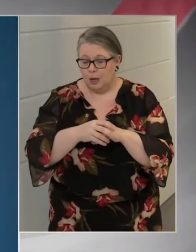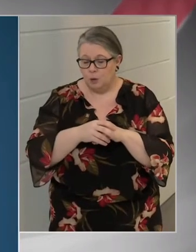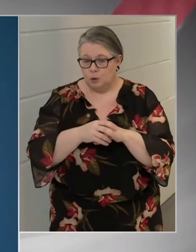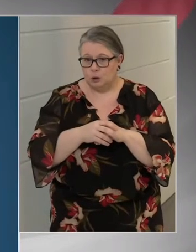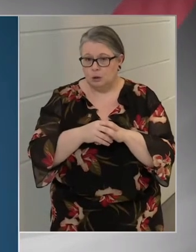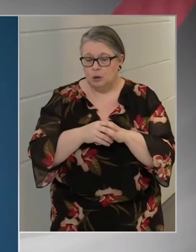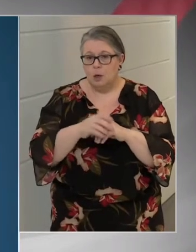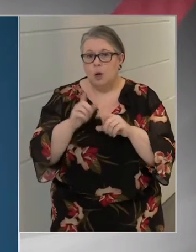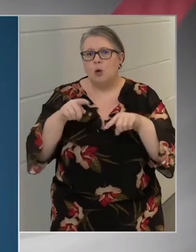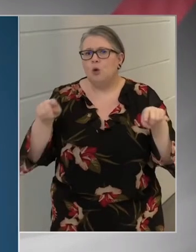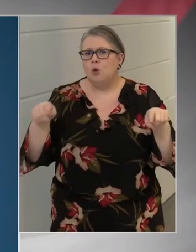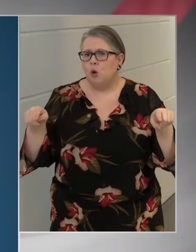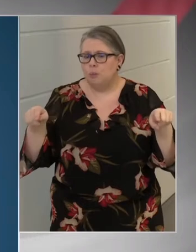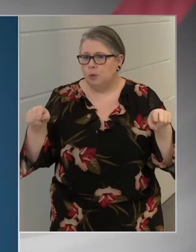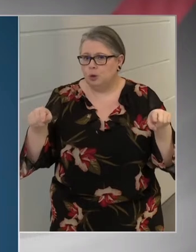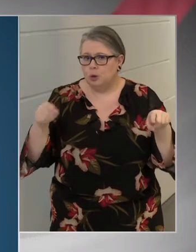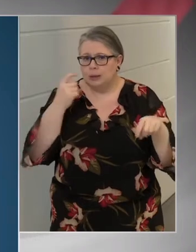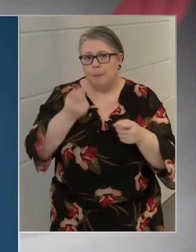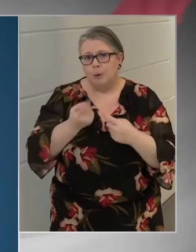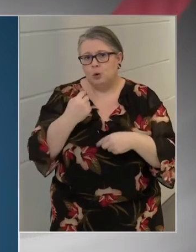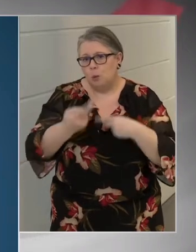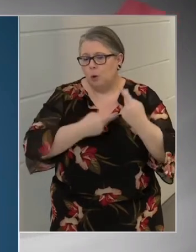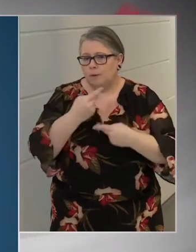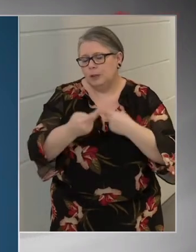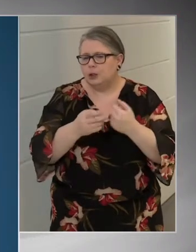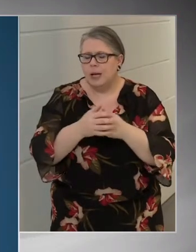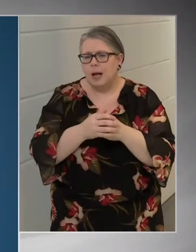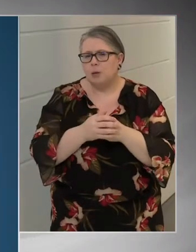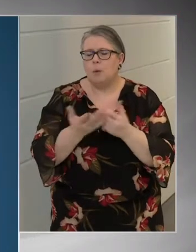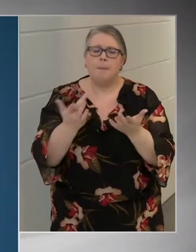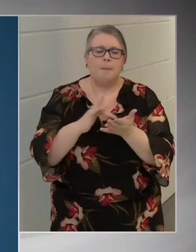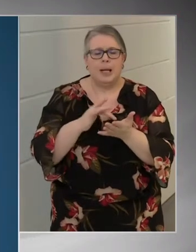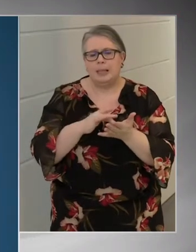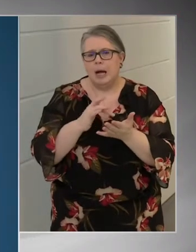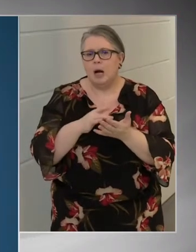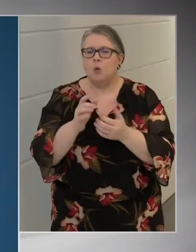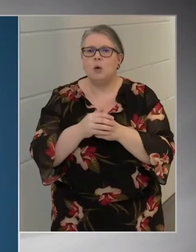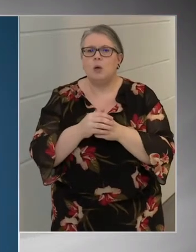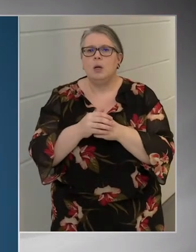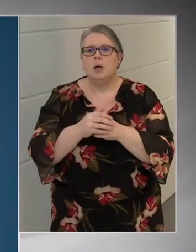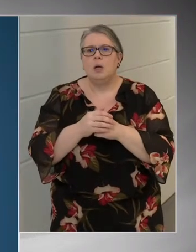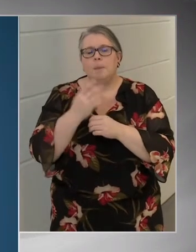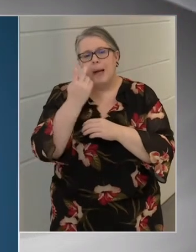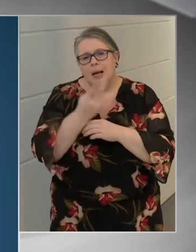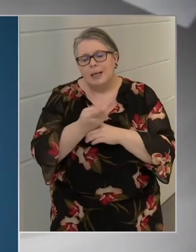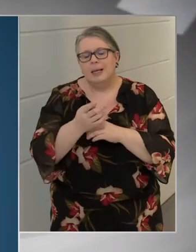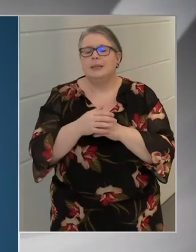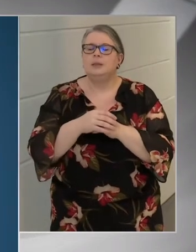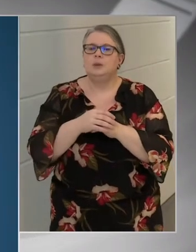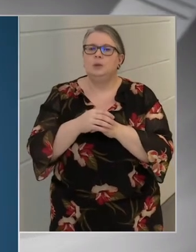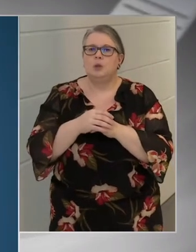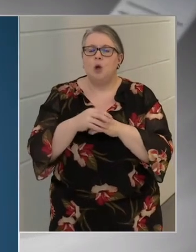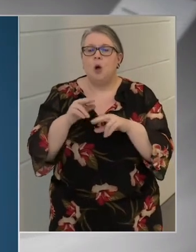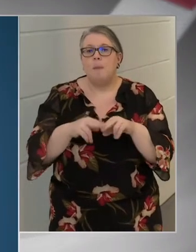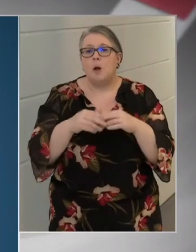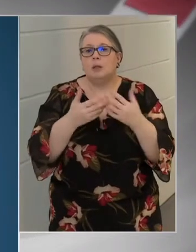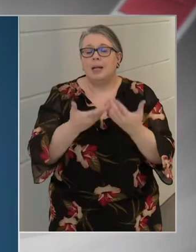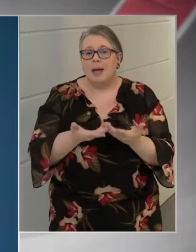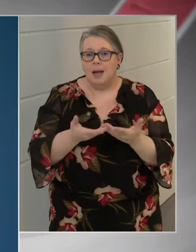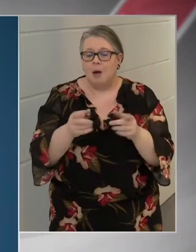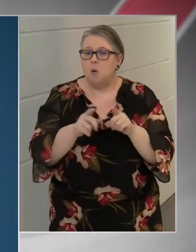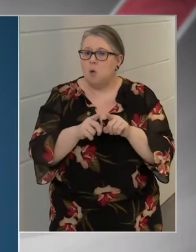Különböző paramétereket vizsgálunk, így például azt is nézzük, hogy maradt-e